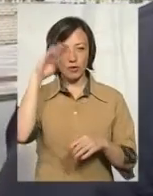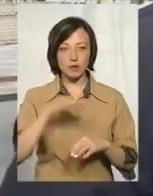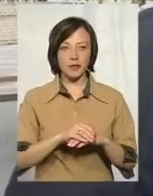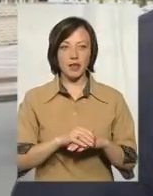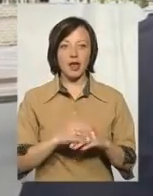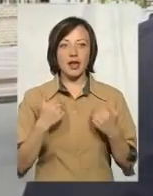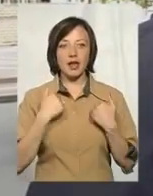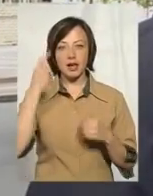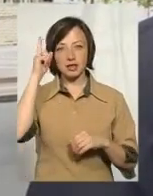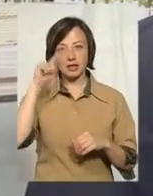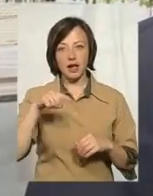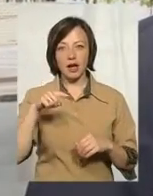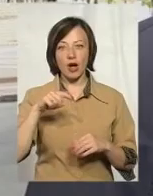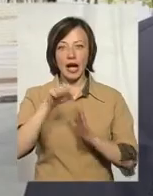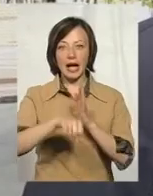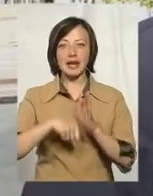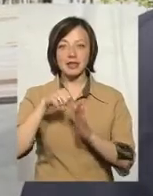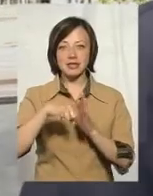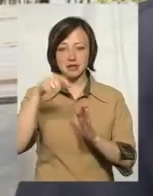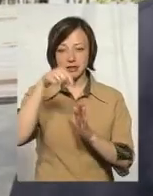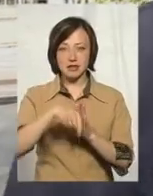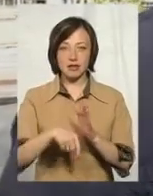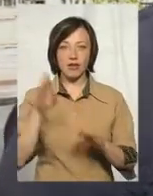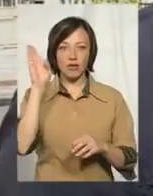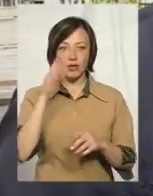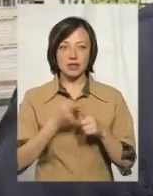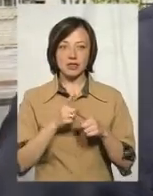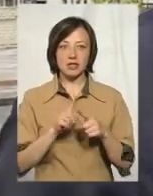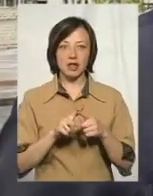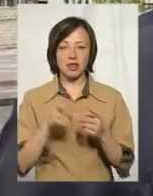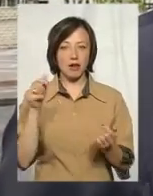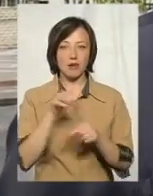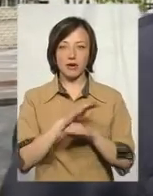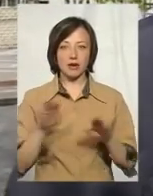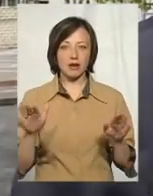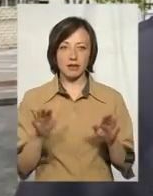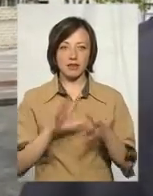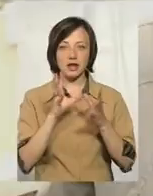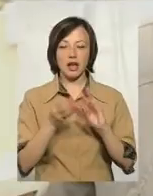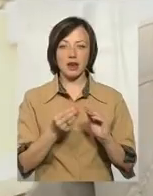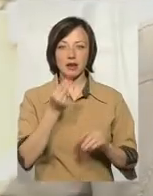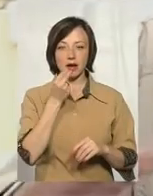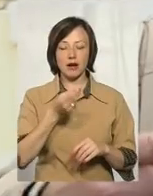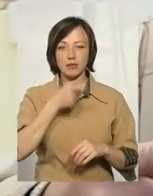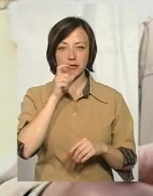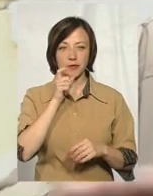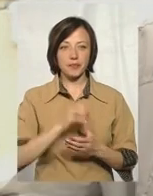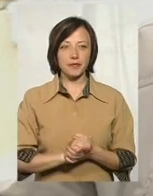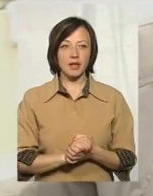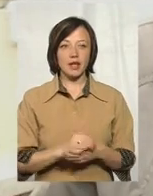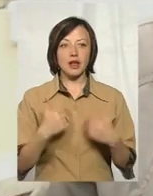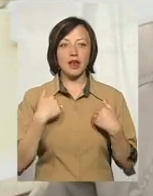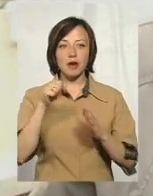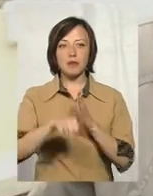керниць, я знаю, що там підшкурні води, що йде дощ, і вони затікають. То, звичайно, що ця вода непридатна взагалі для вживання. Я беру на керницю